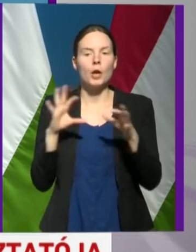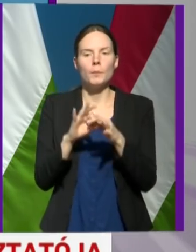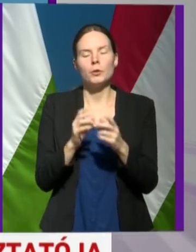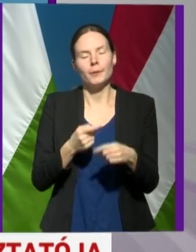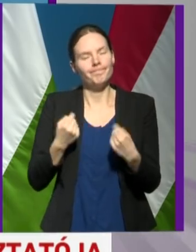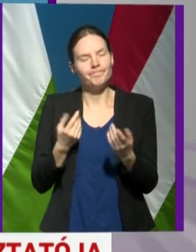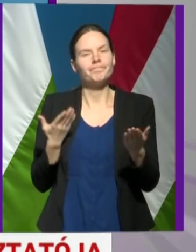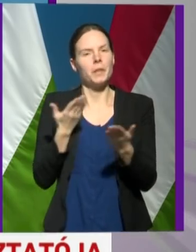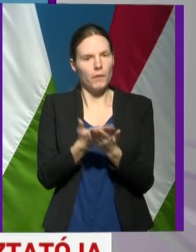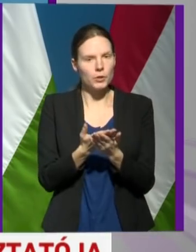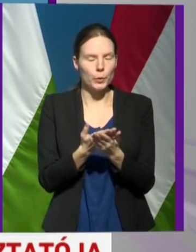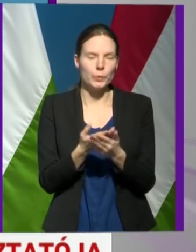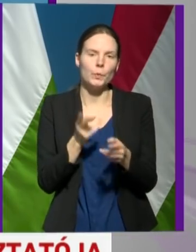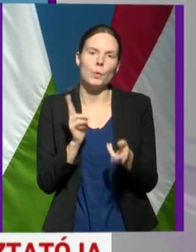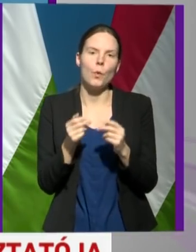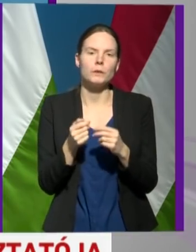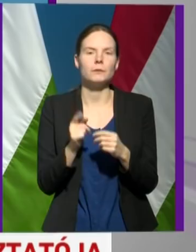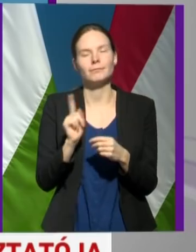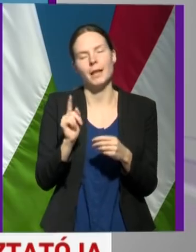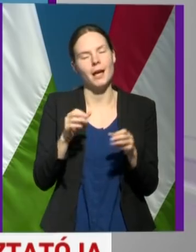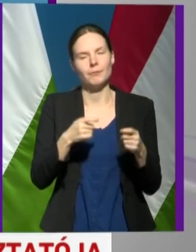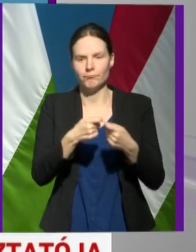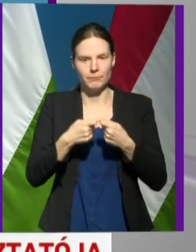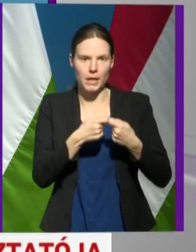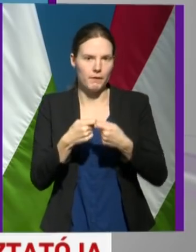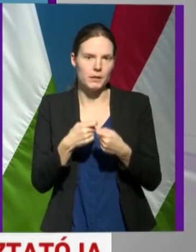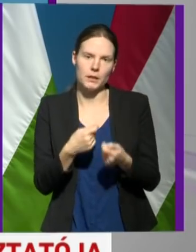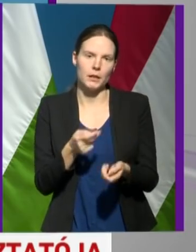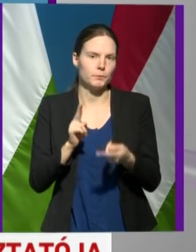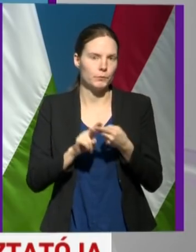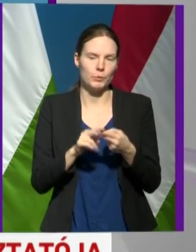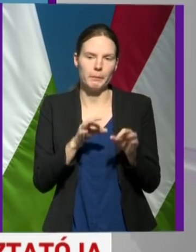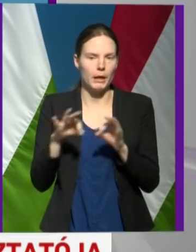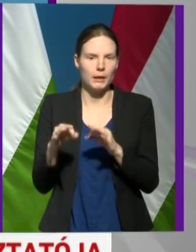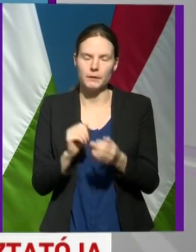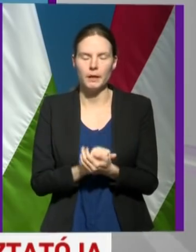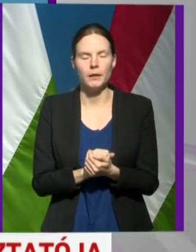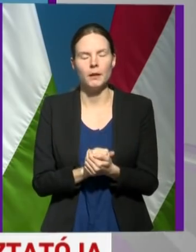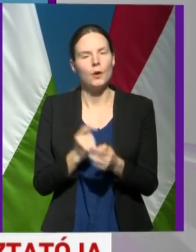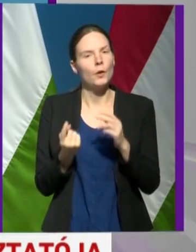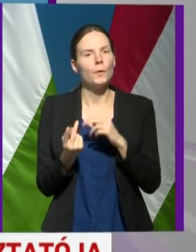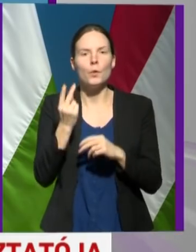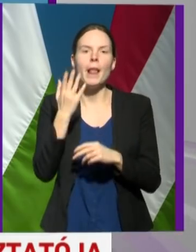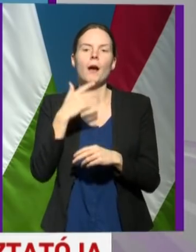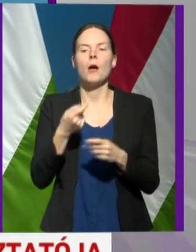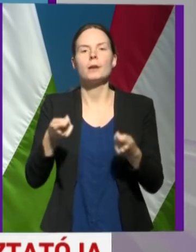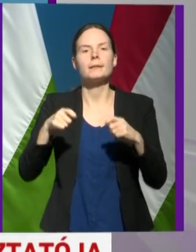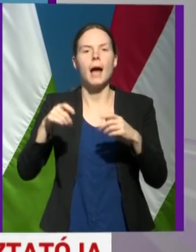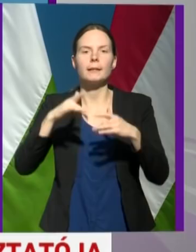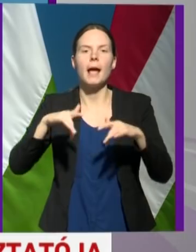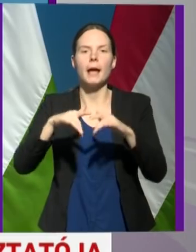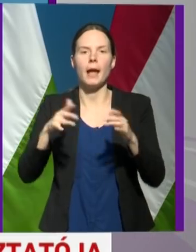tekintsenek el azok megszervezésétől, különösen akkor, hogyha azokat zárt helyen bonyolítják le.